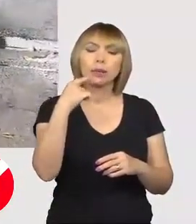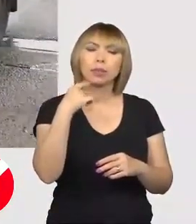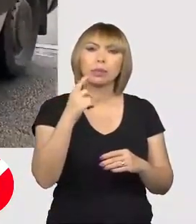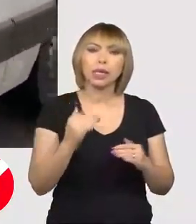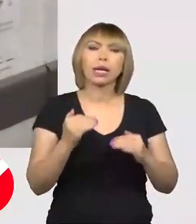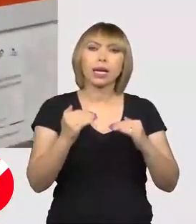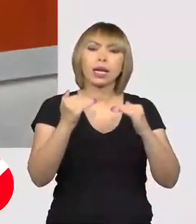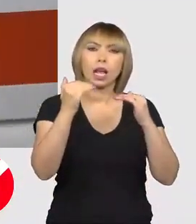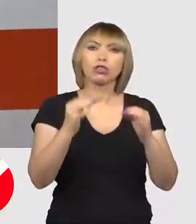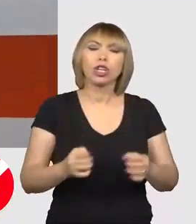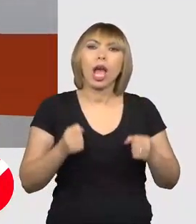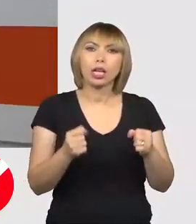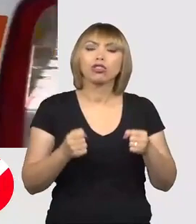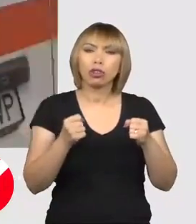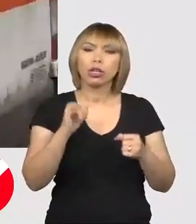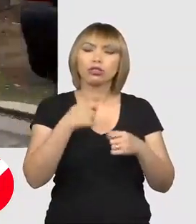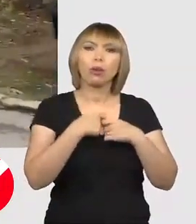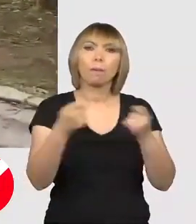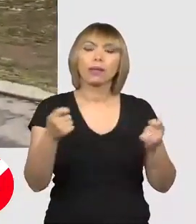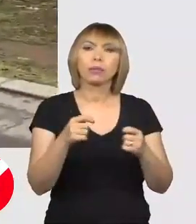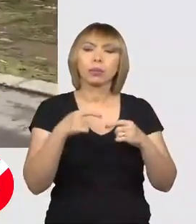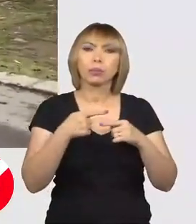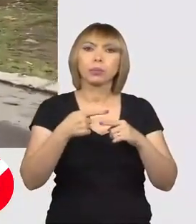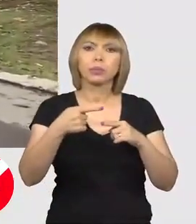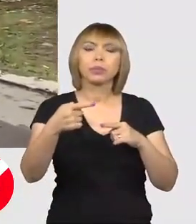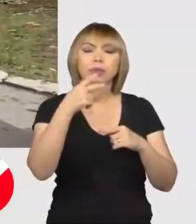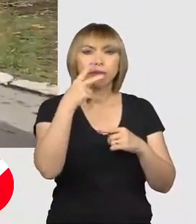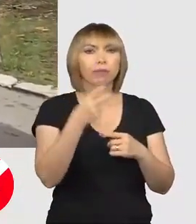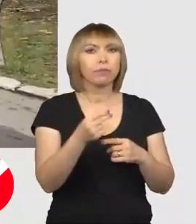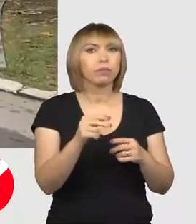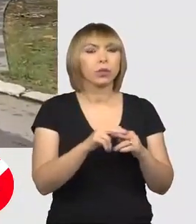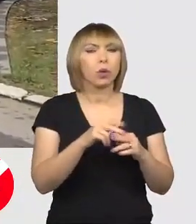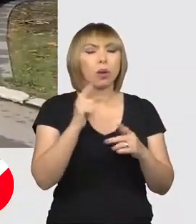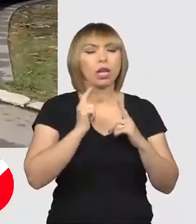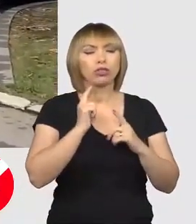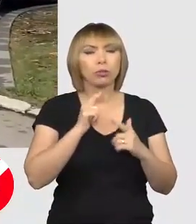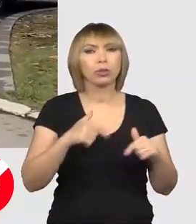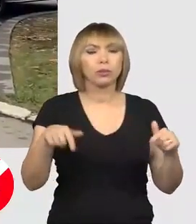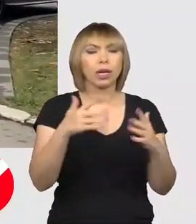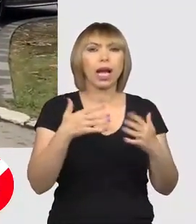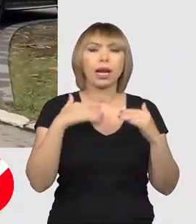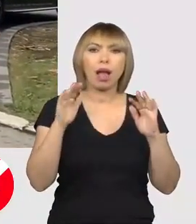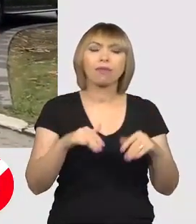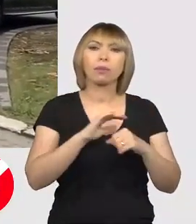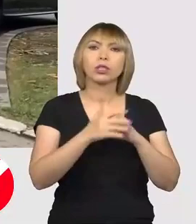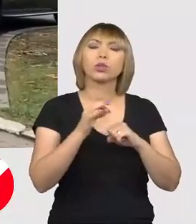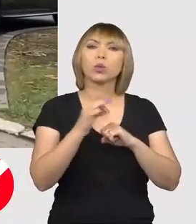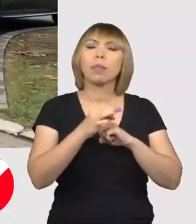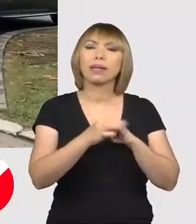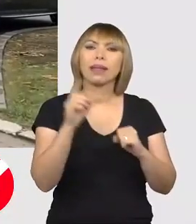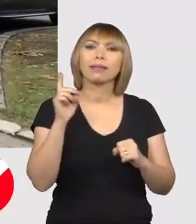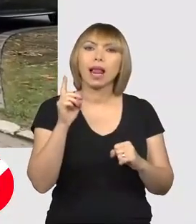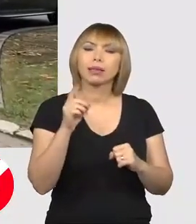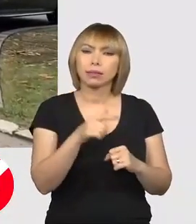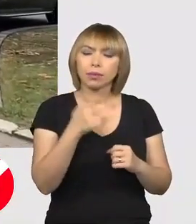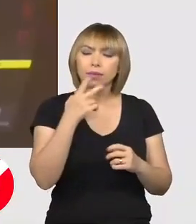accelerată și pandemia evoluează foarte predictibil conform așteptărilor pe care le avem de la Tulpina Delta. Astfel